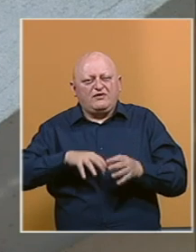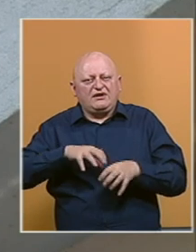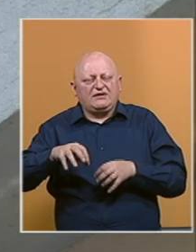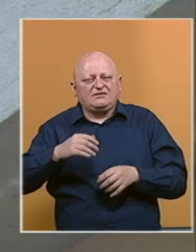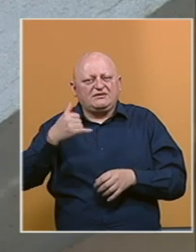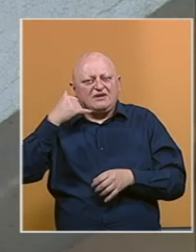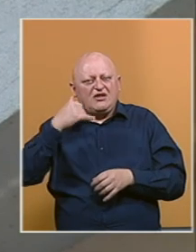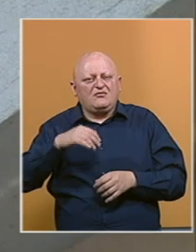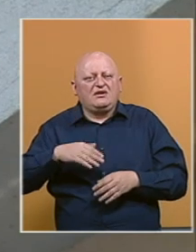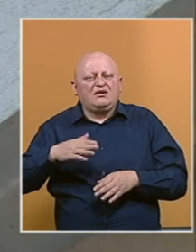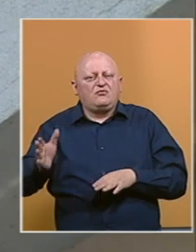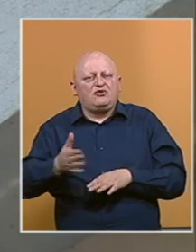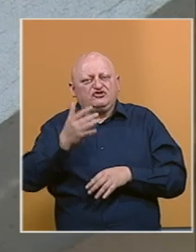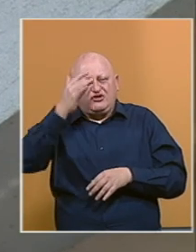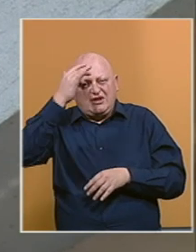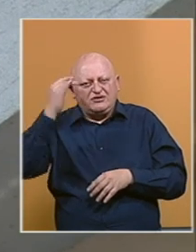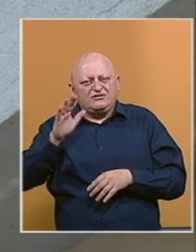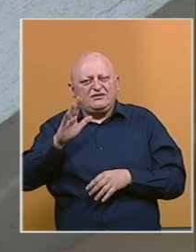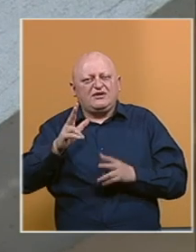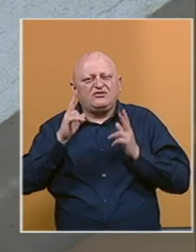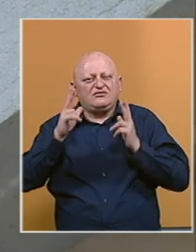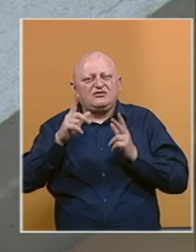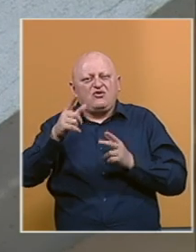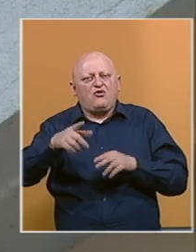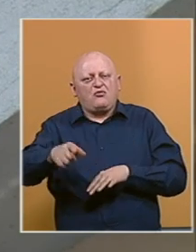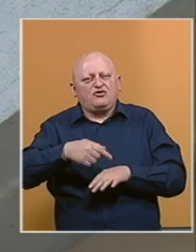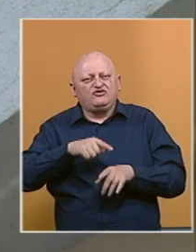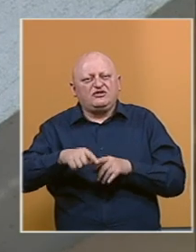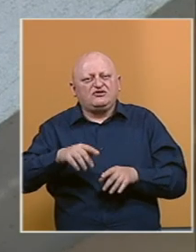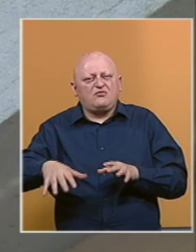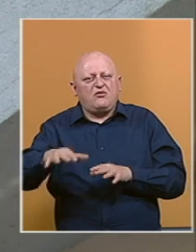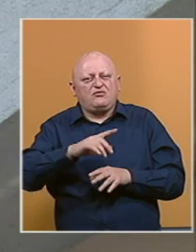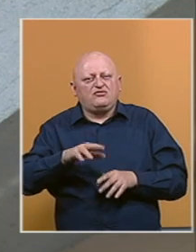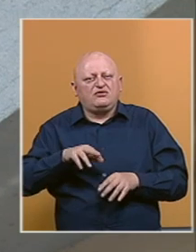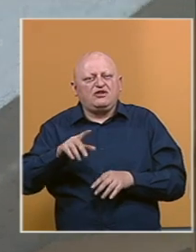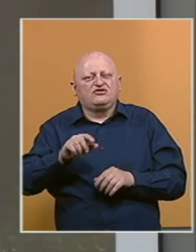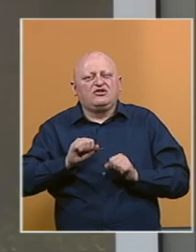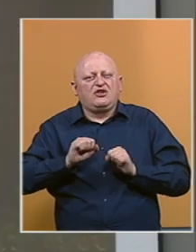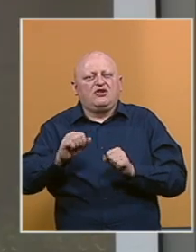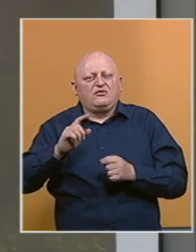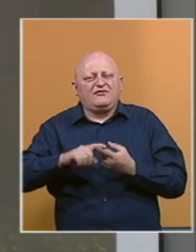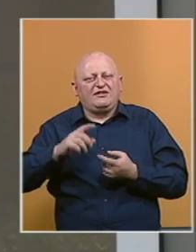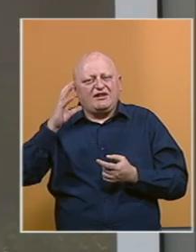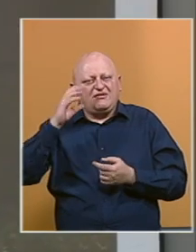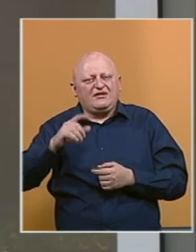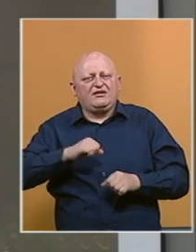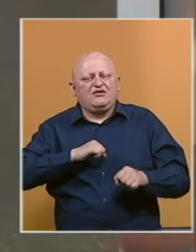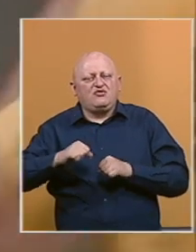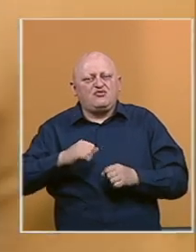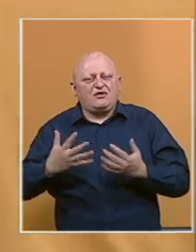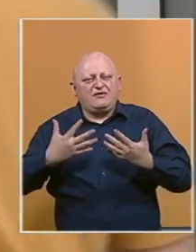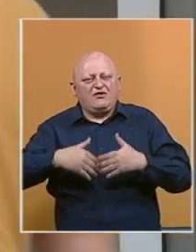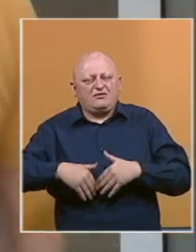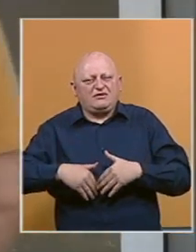radnicima Telekoma istekao je ljeto, sa njihovi zahtjevi da se on produži u istom obliku naišao je na otpor federalne vlade i